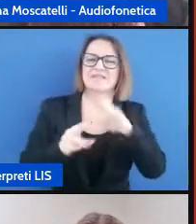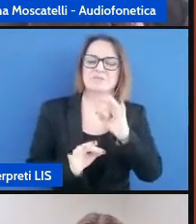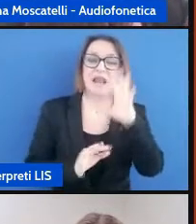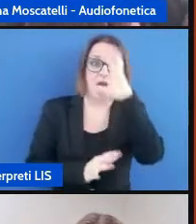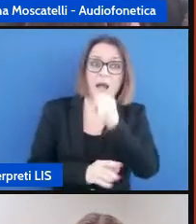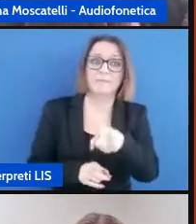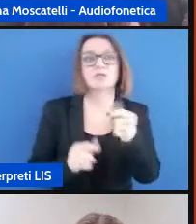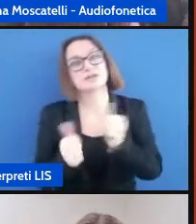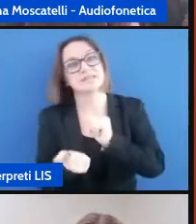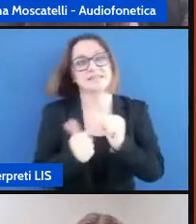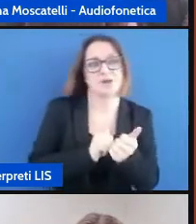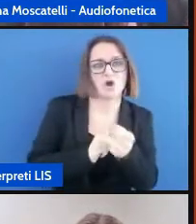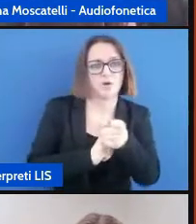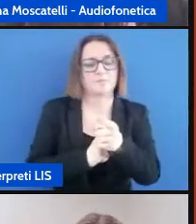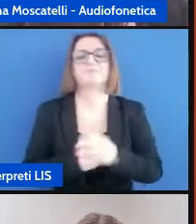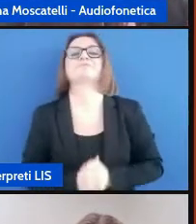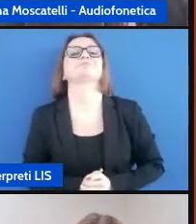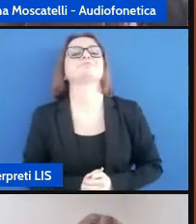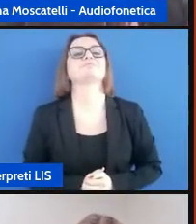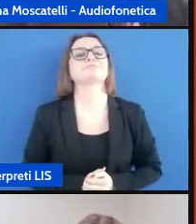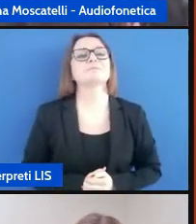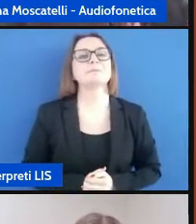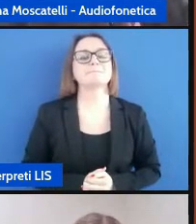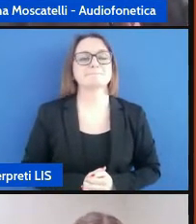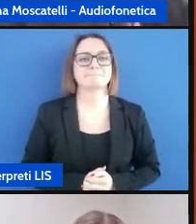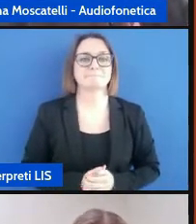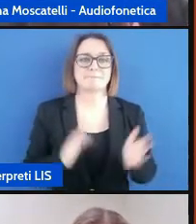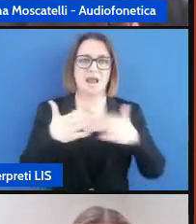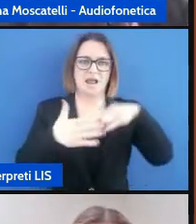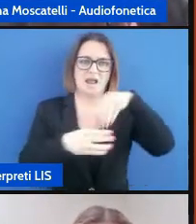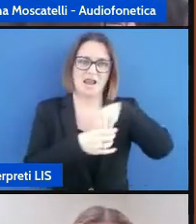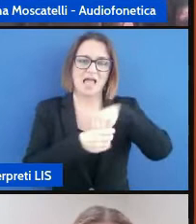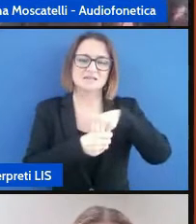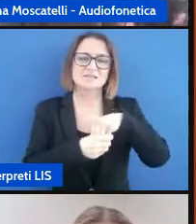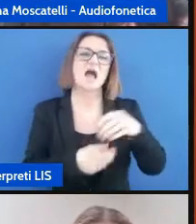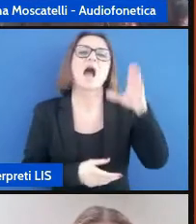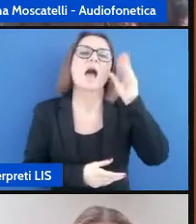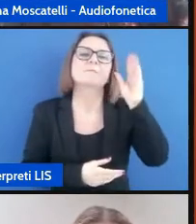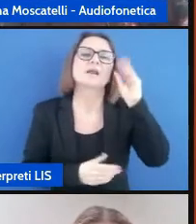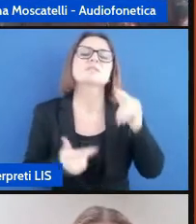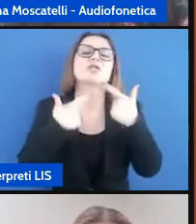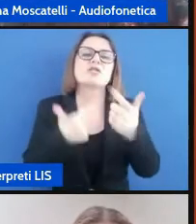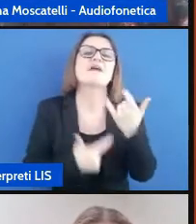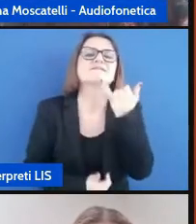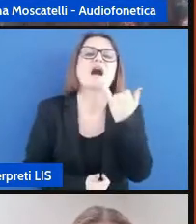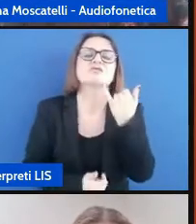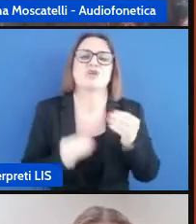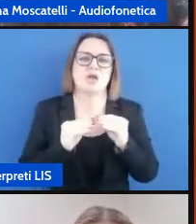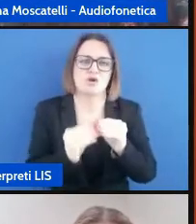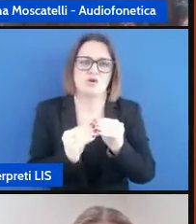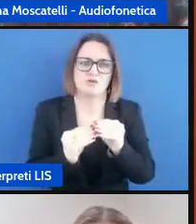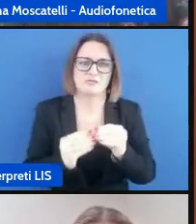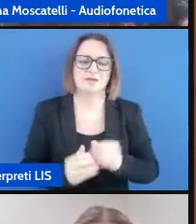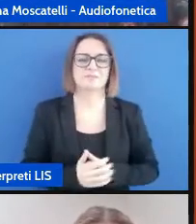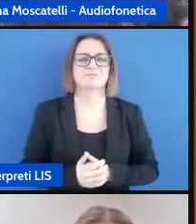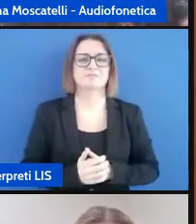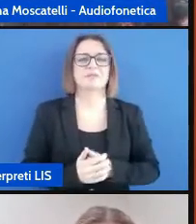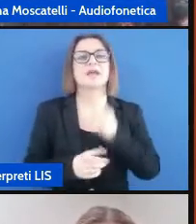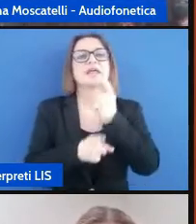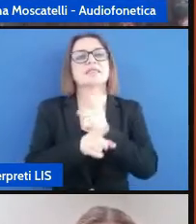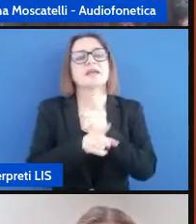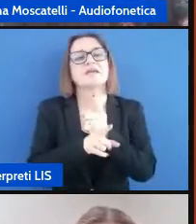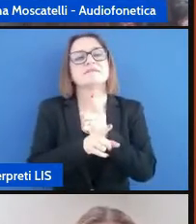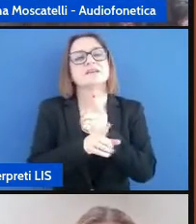come facilitare l'apprendimento in classe di questi bambini sordi bisogna integrare le spiegazioni